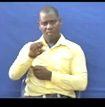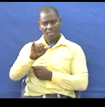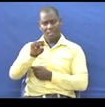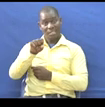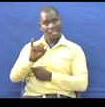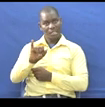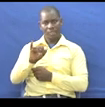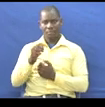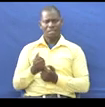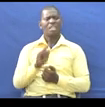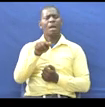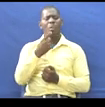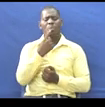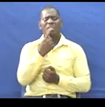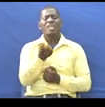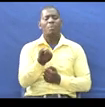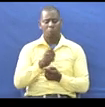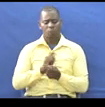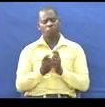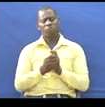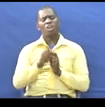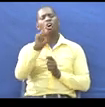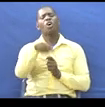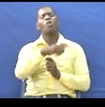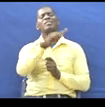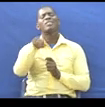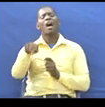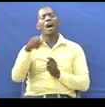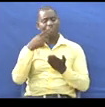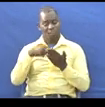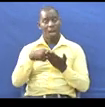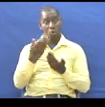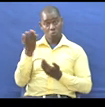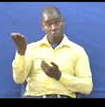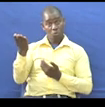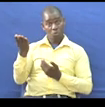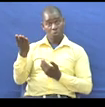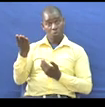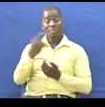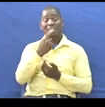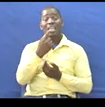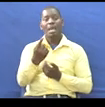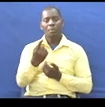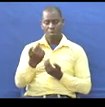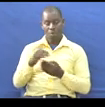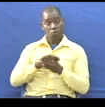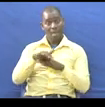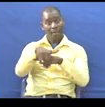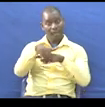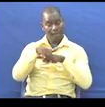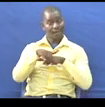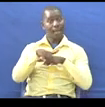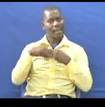inatafsiriwa kimakosa Kwa mfono kama ulivo kuhu ni msemo Kwa luga ya kingereza Kwa hiyo kwa kutumia tafsiri Wakati kuna